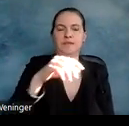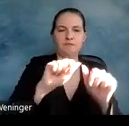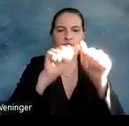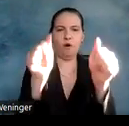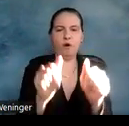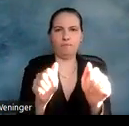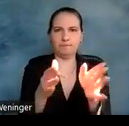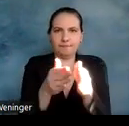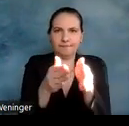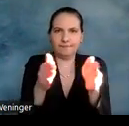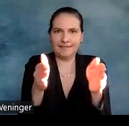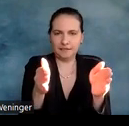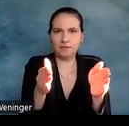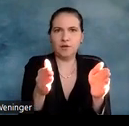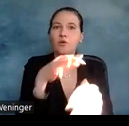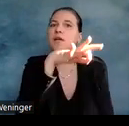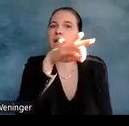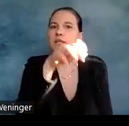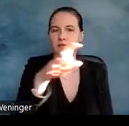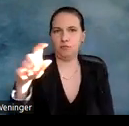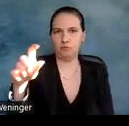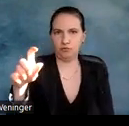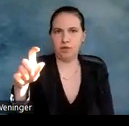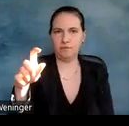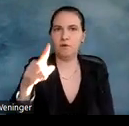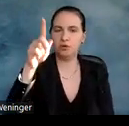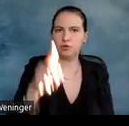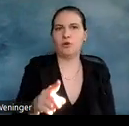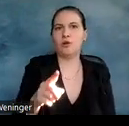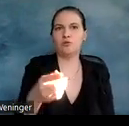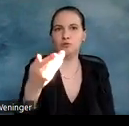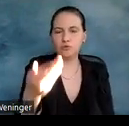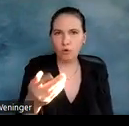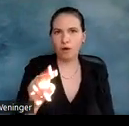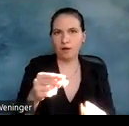und einzelne Buchstaben. Flüssiges Lesen soll ermöglicht werden.